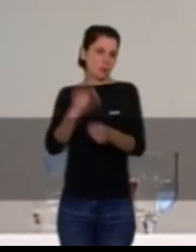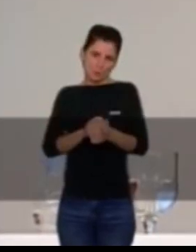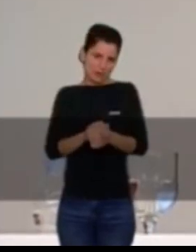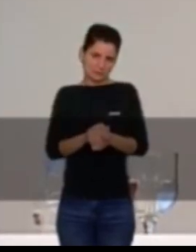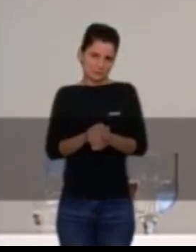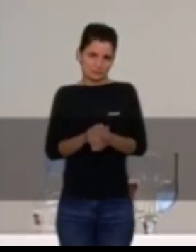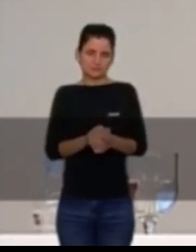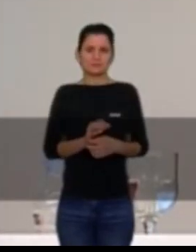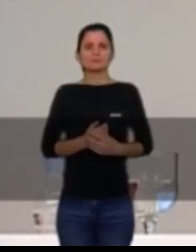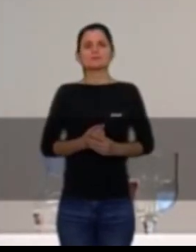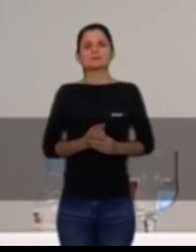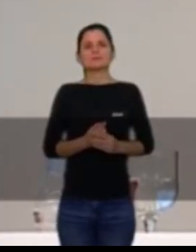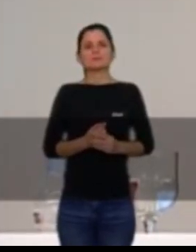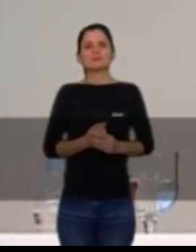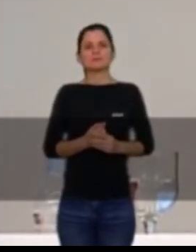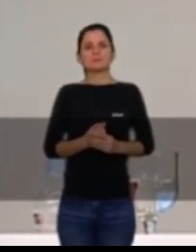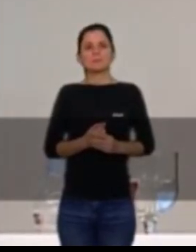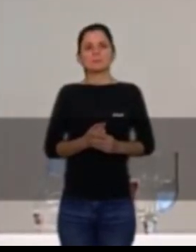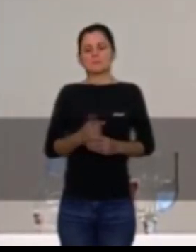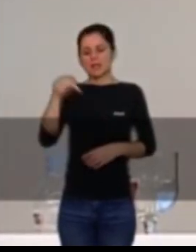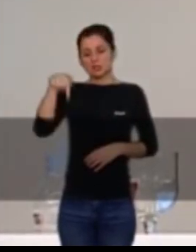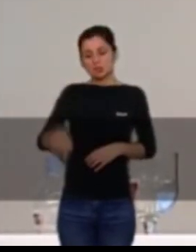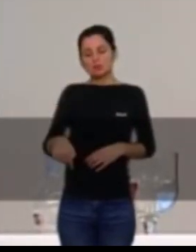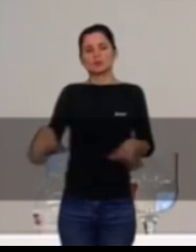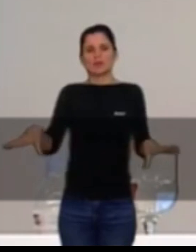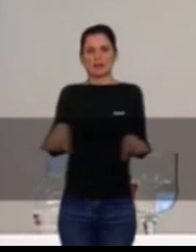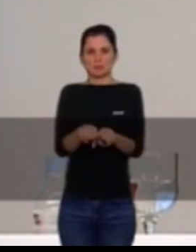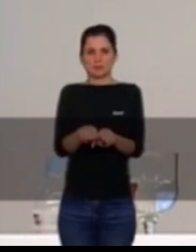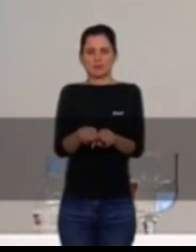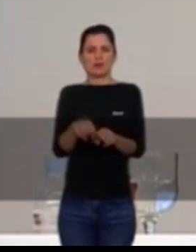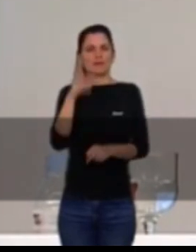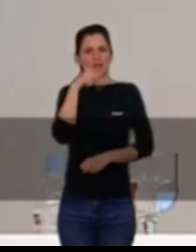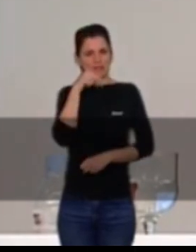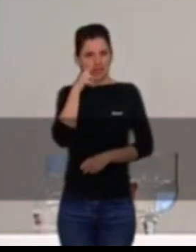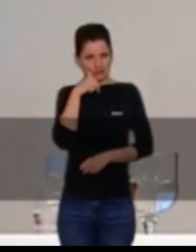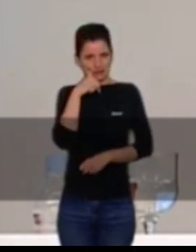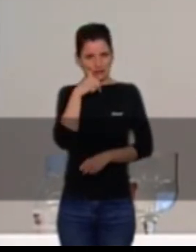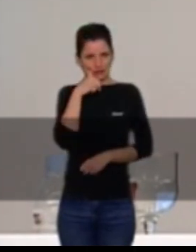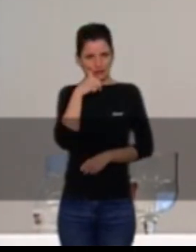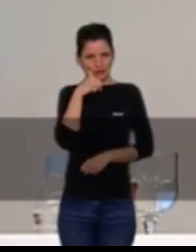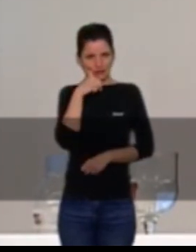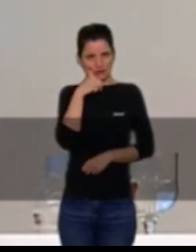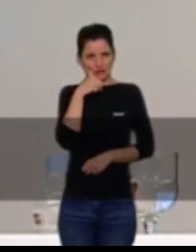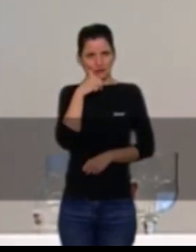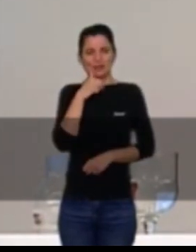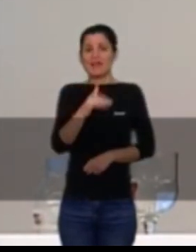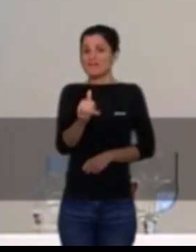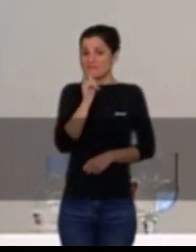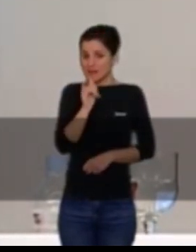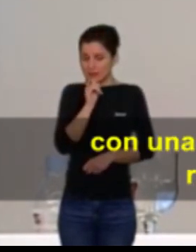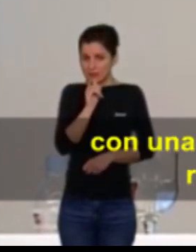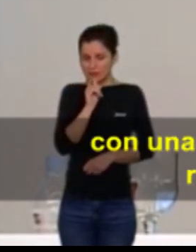El sud de la província de l'Alacant veu i menja d'eixe